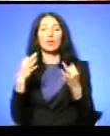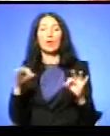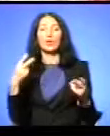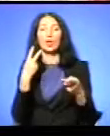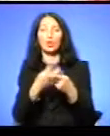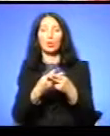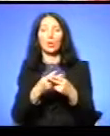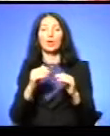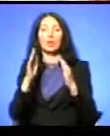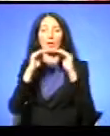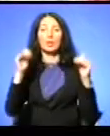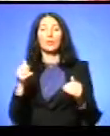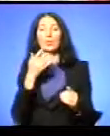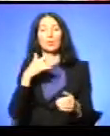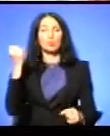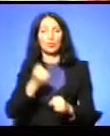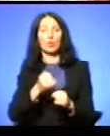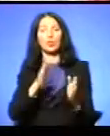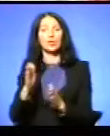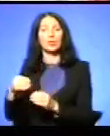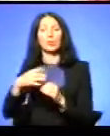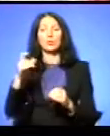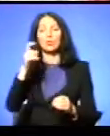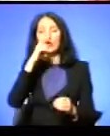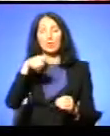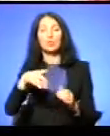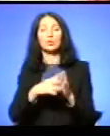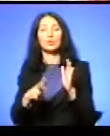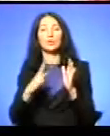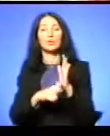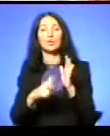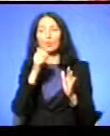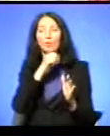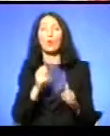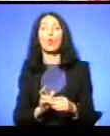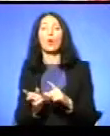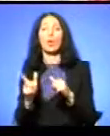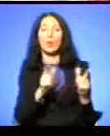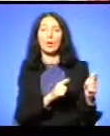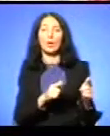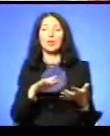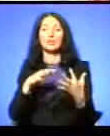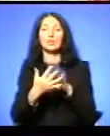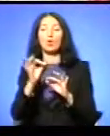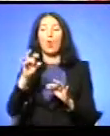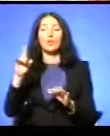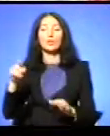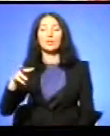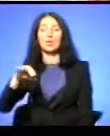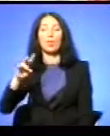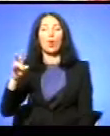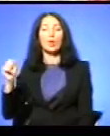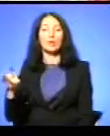режиму 15 квітня 1980 року прибув до кримінальної зони в селі Ольшанське Миколаївської